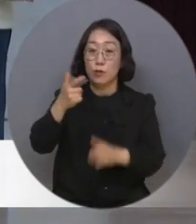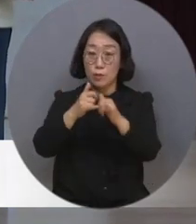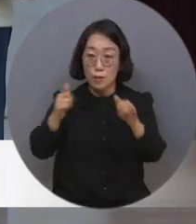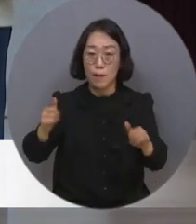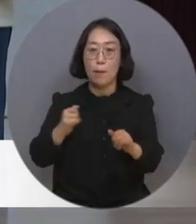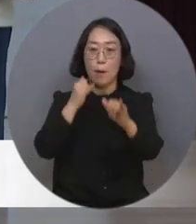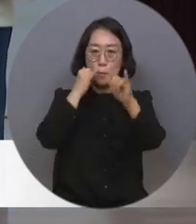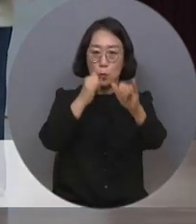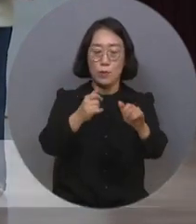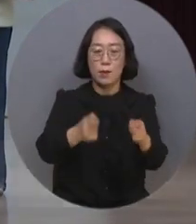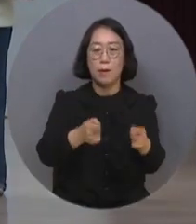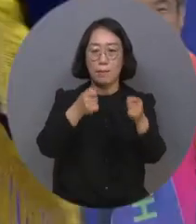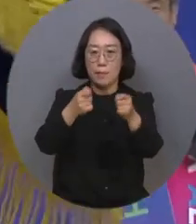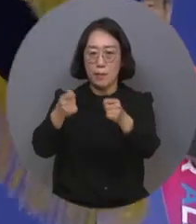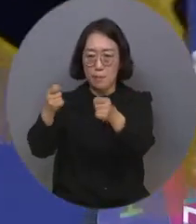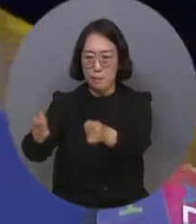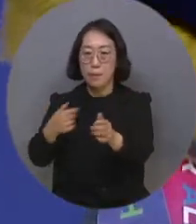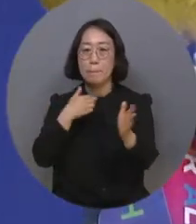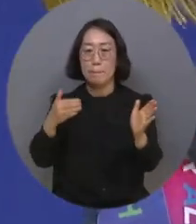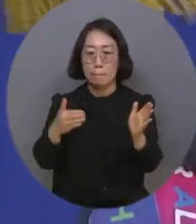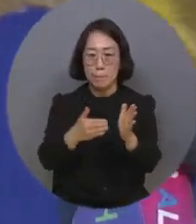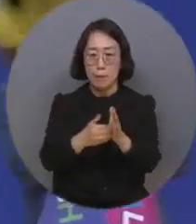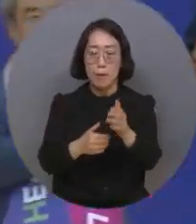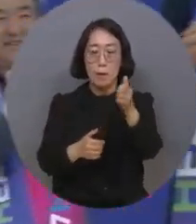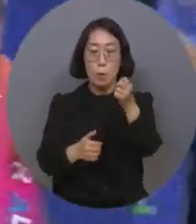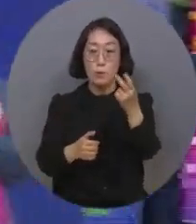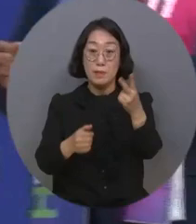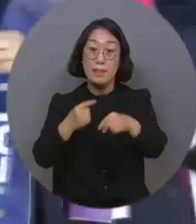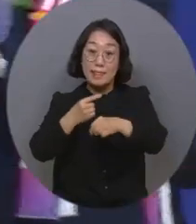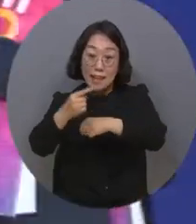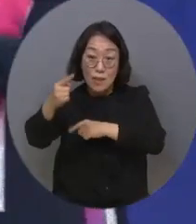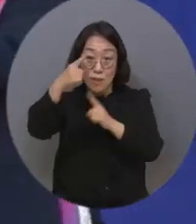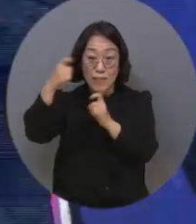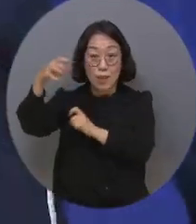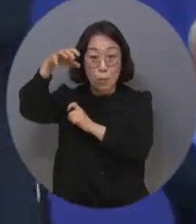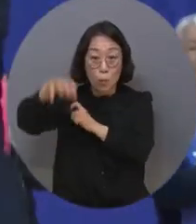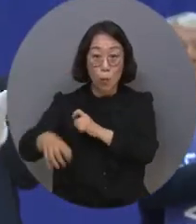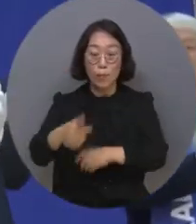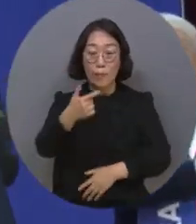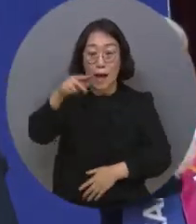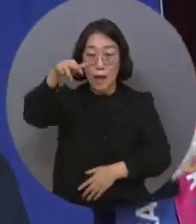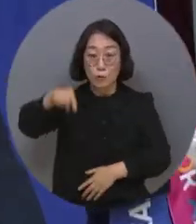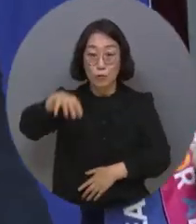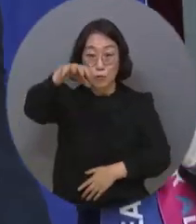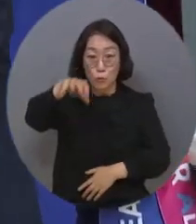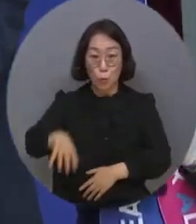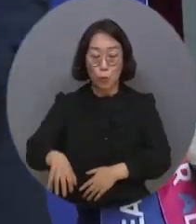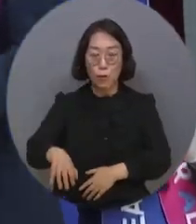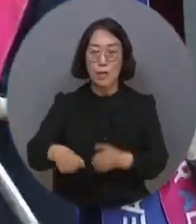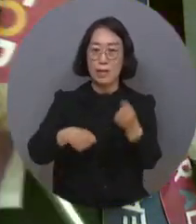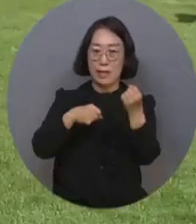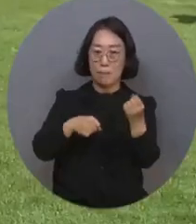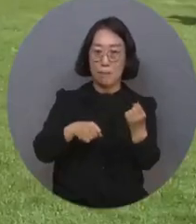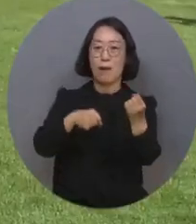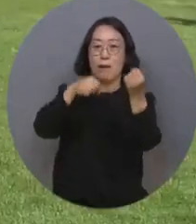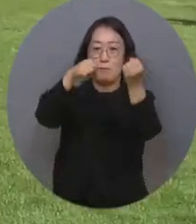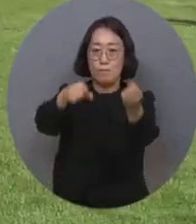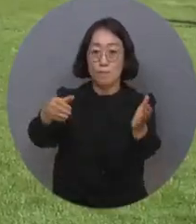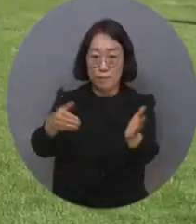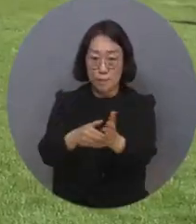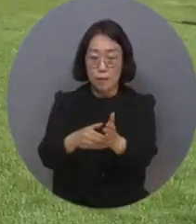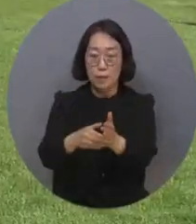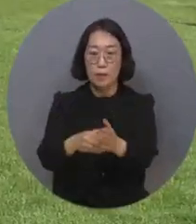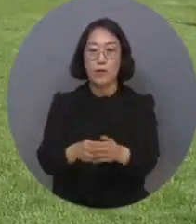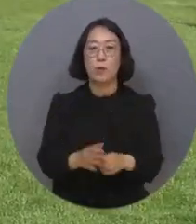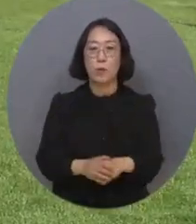표창을 수여했습니다. 제52회 복원의 날 기념식 개최 예정지 나주시의 기념기 전달, 순천만